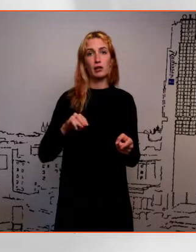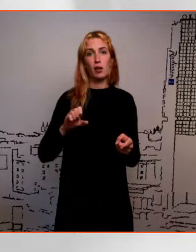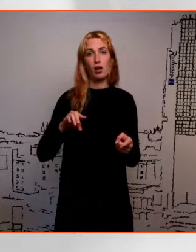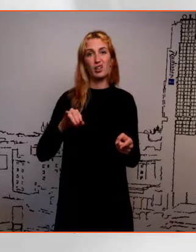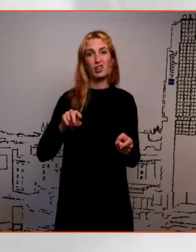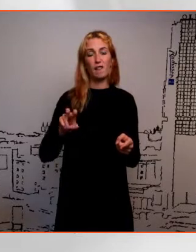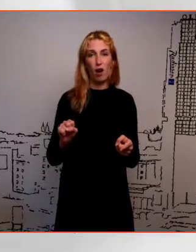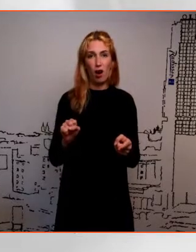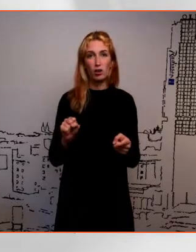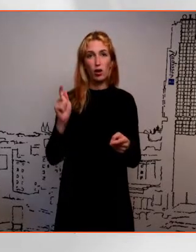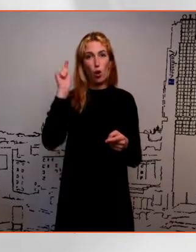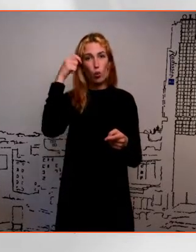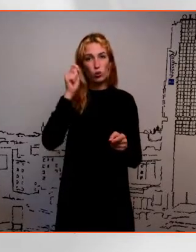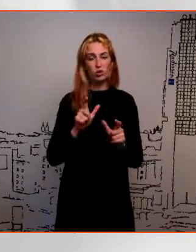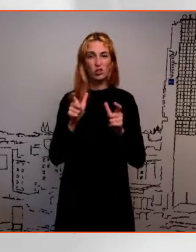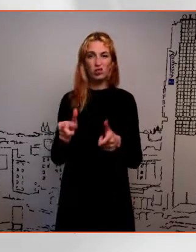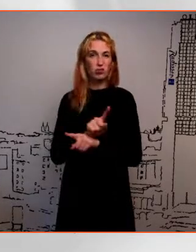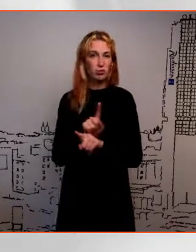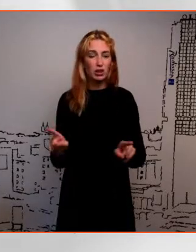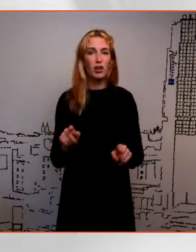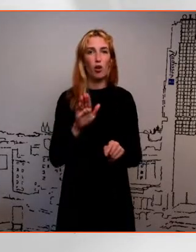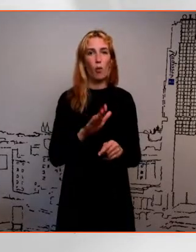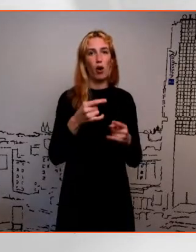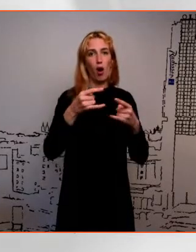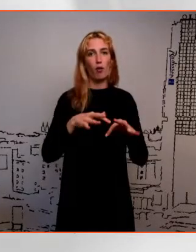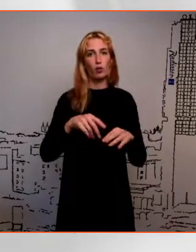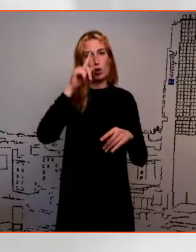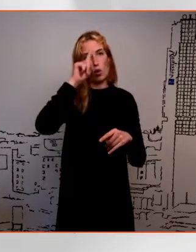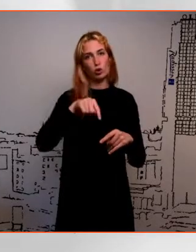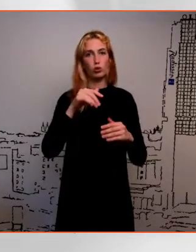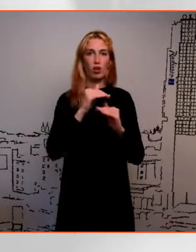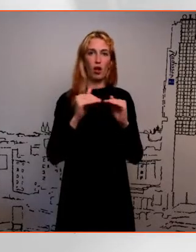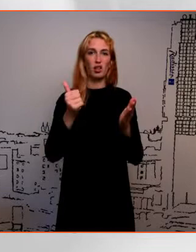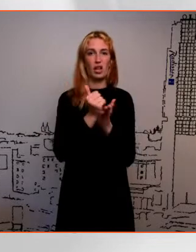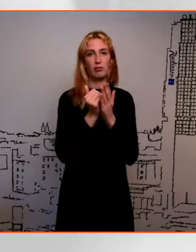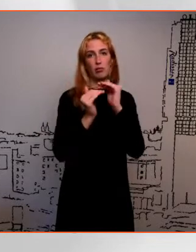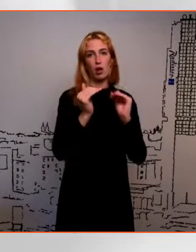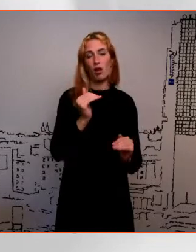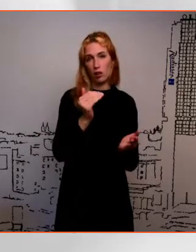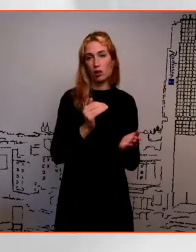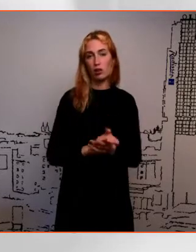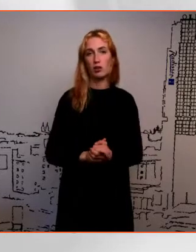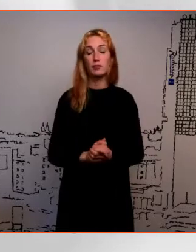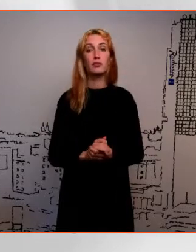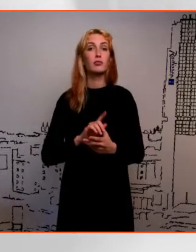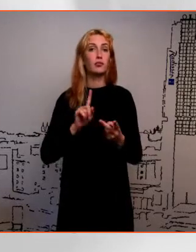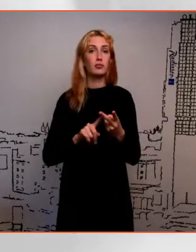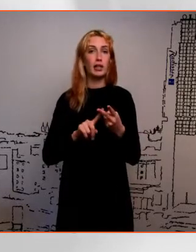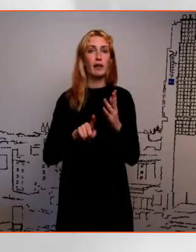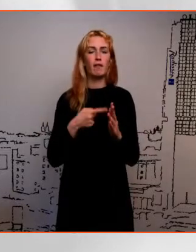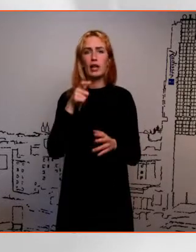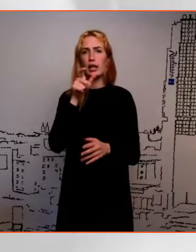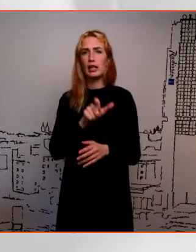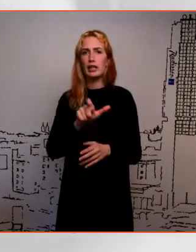inimesel on näiteks alla kesktaseme arvati kasutamise oskus. Teine veel on, et mis inimesi nagu